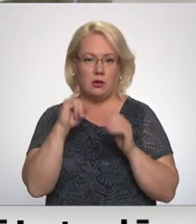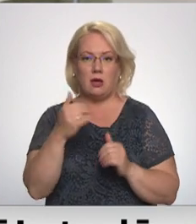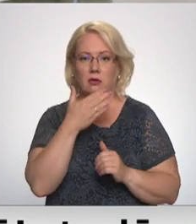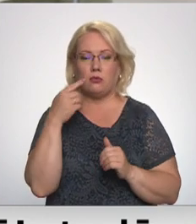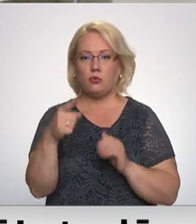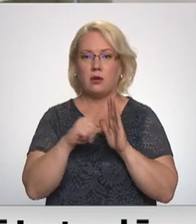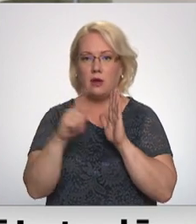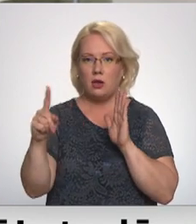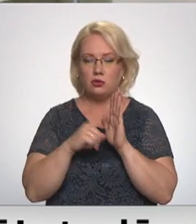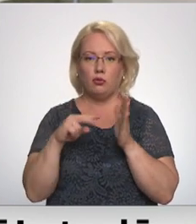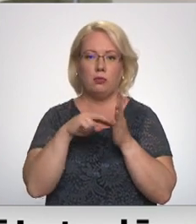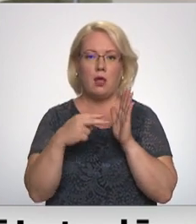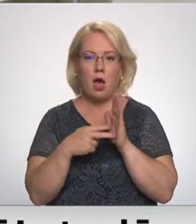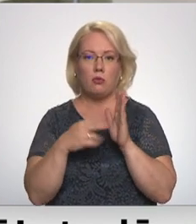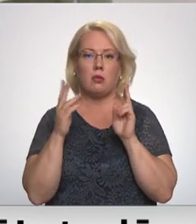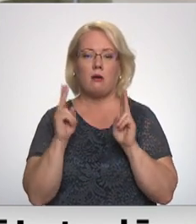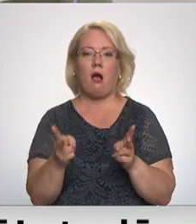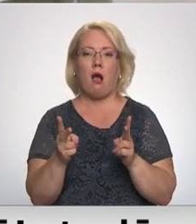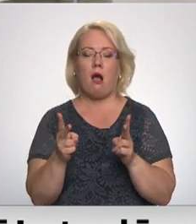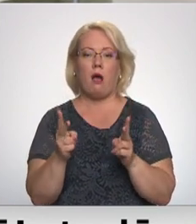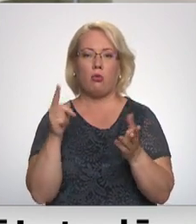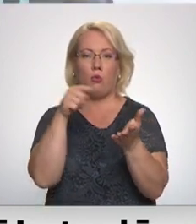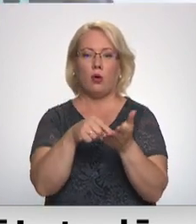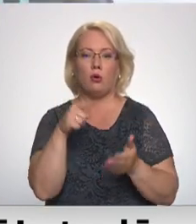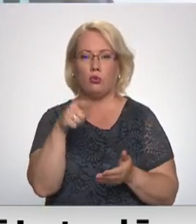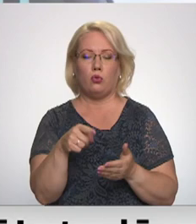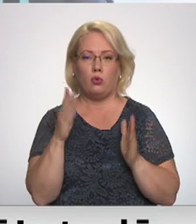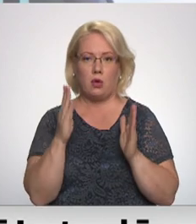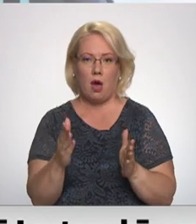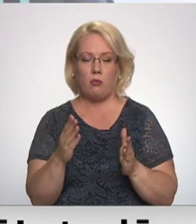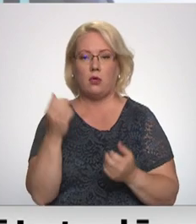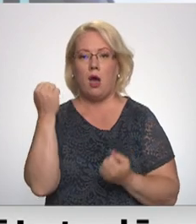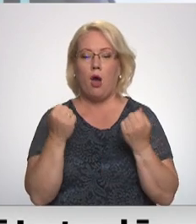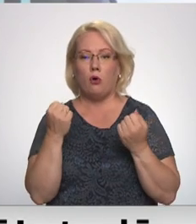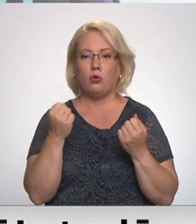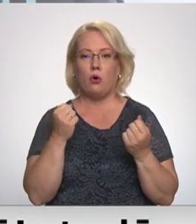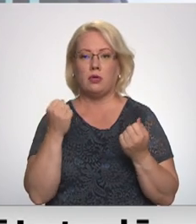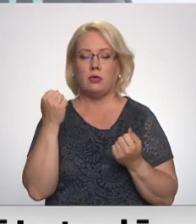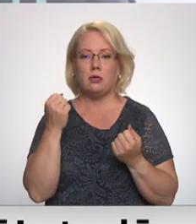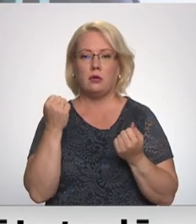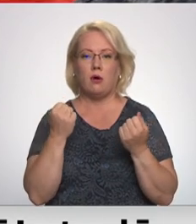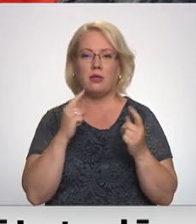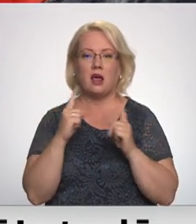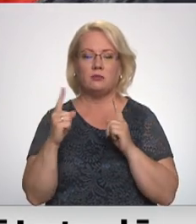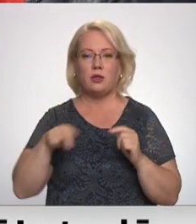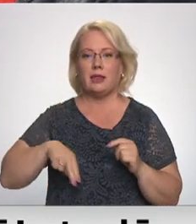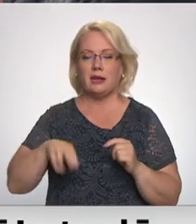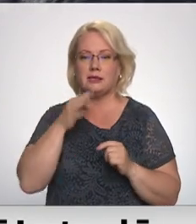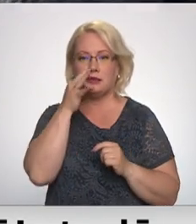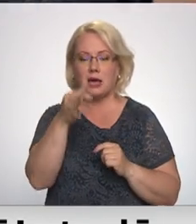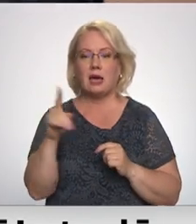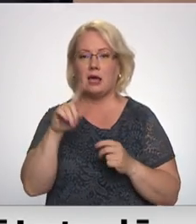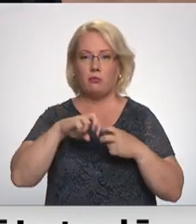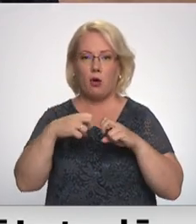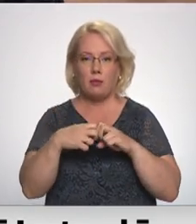reisu, tad plānot, kā tikt tur, kur viņiem jātiek. Autotransporta direkcija atzīst, ka ir problēmas, taču uzsver,